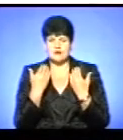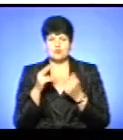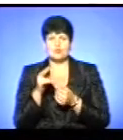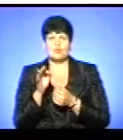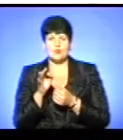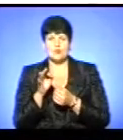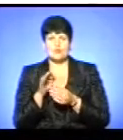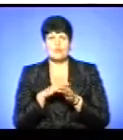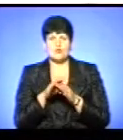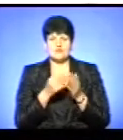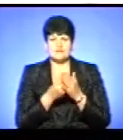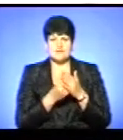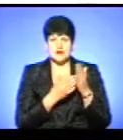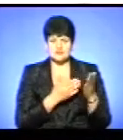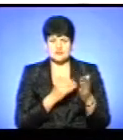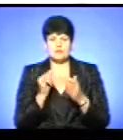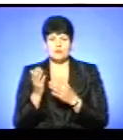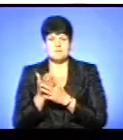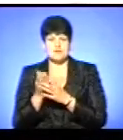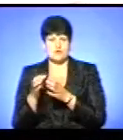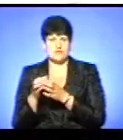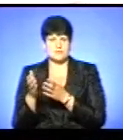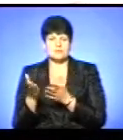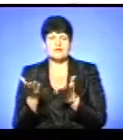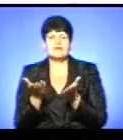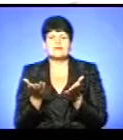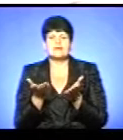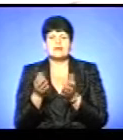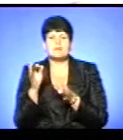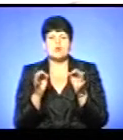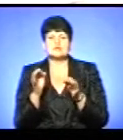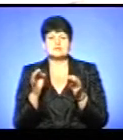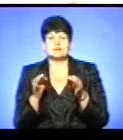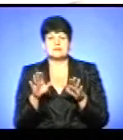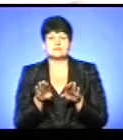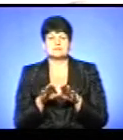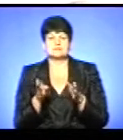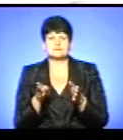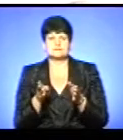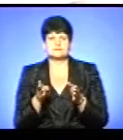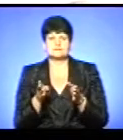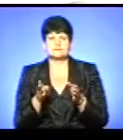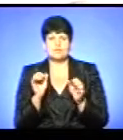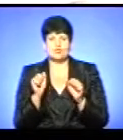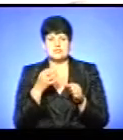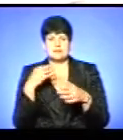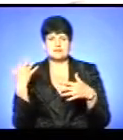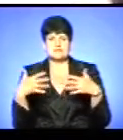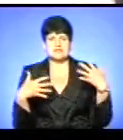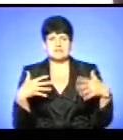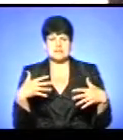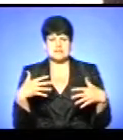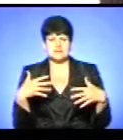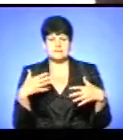повній вартості путівок і по пільгових, то яке про це співвідношення? Можна сказати 50 на 50.